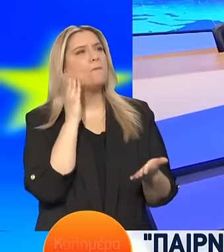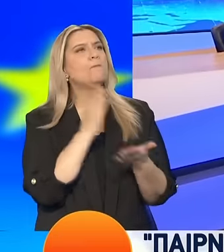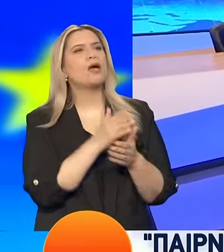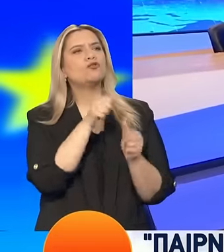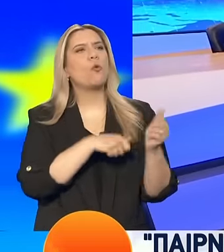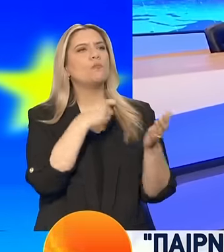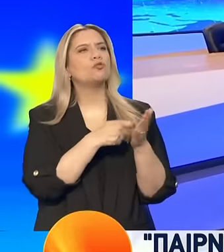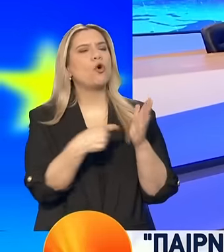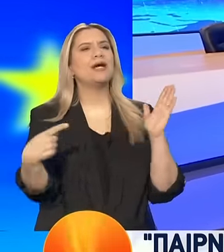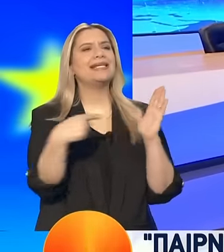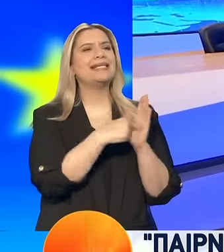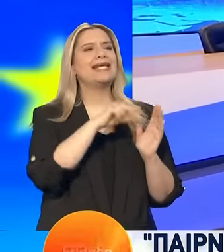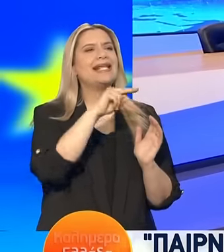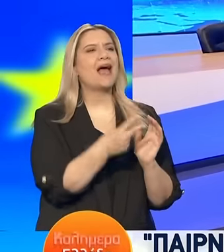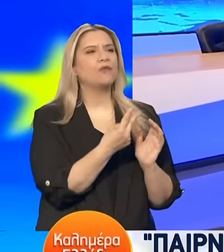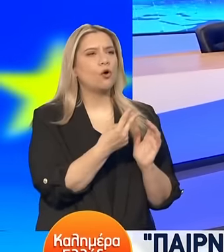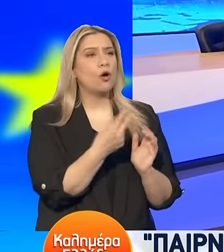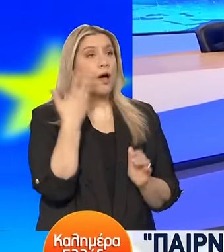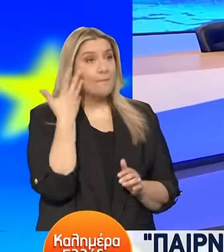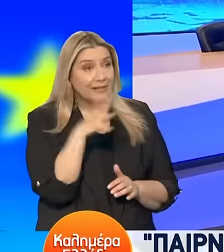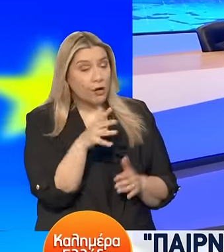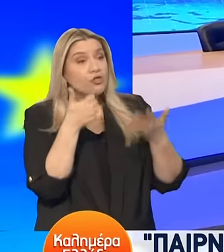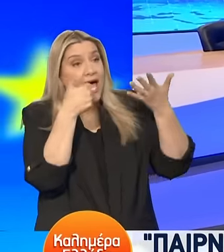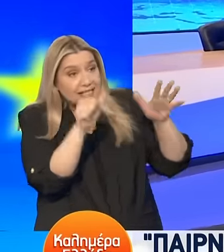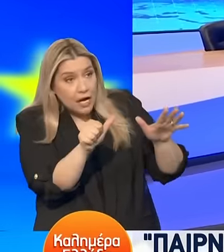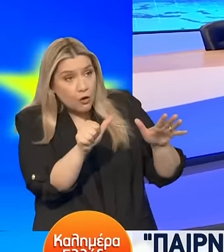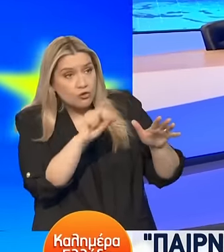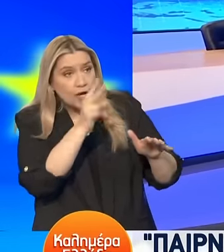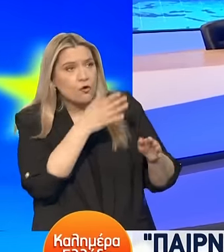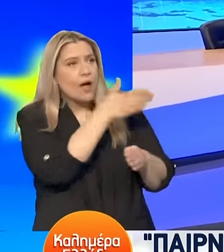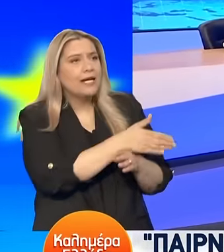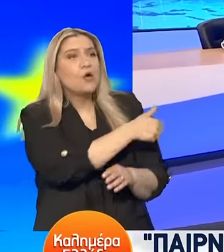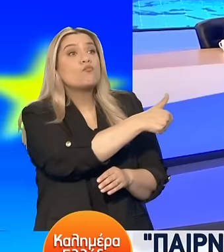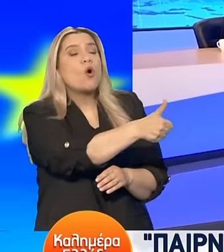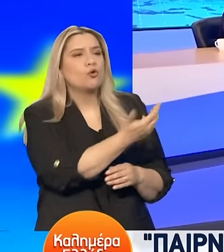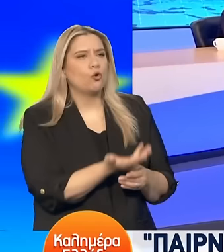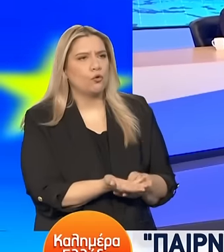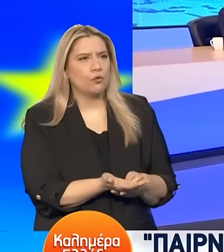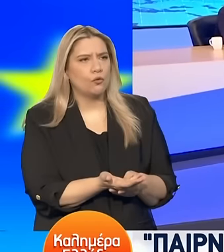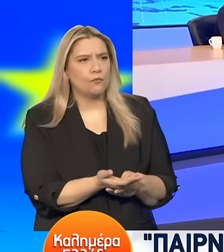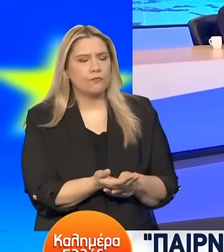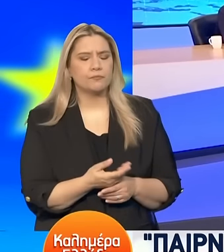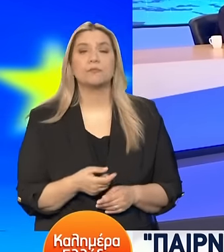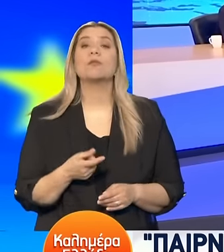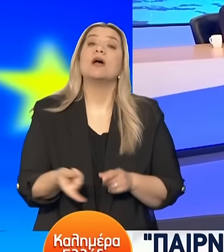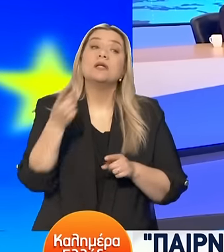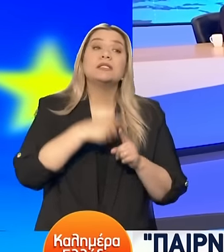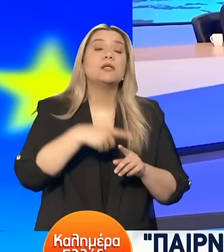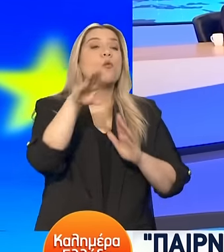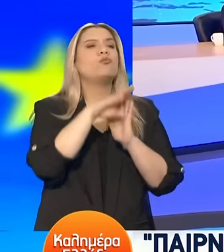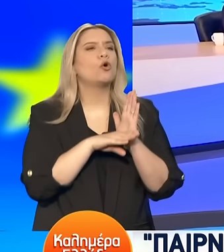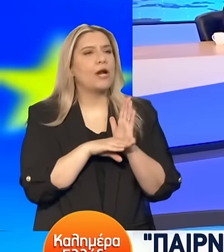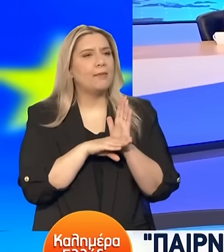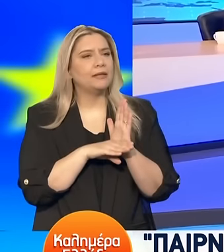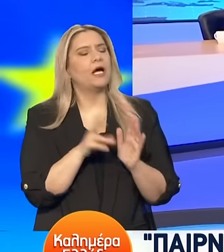Χίλια ευρώ το μήνα Θέλει 500-600 ευρώ Μόνο για ανήκιο Και πέραν από τα προγράμματα που έχει φέρει αυτή η κυβέρνηση Που είναι σημαντικά και